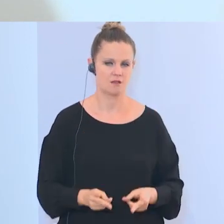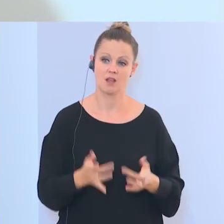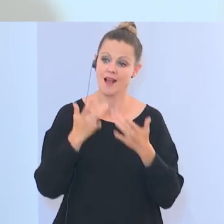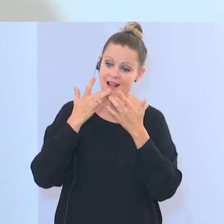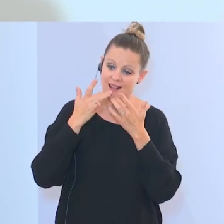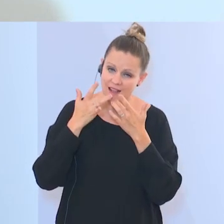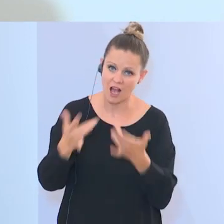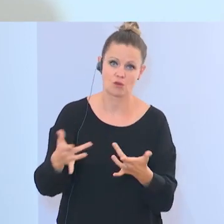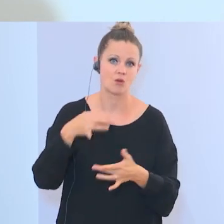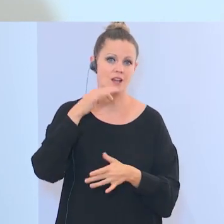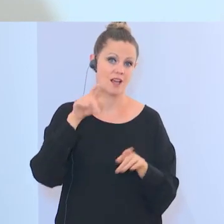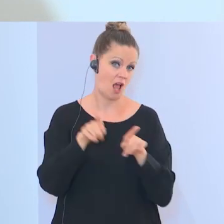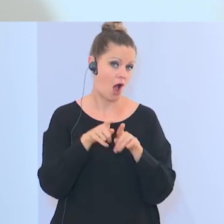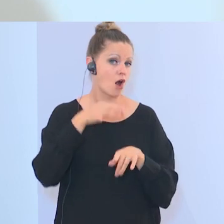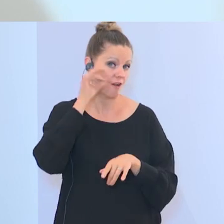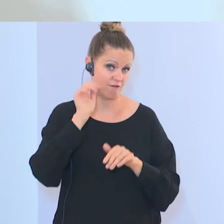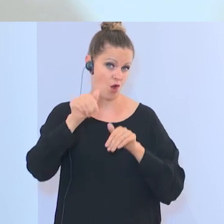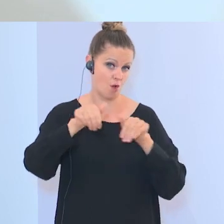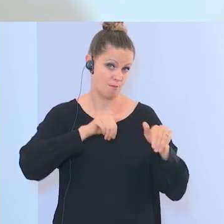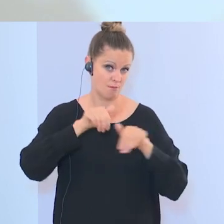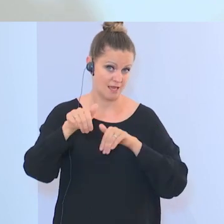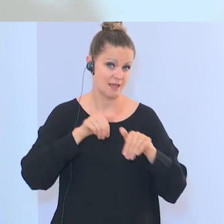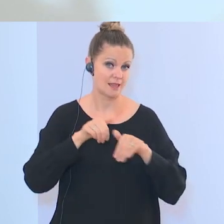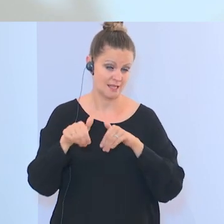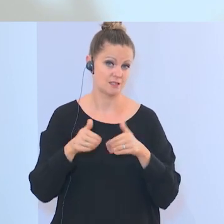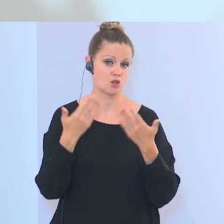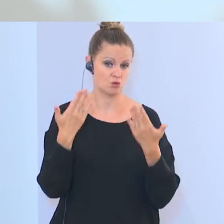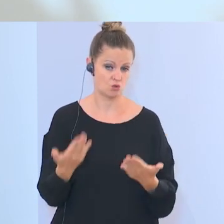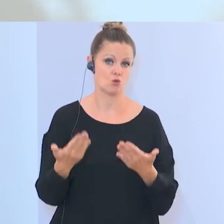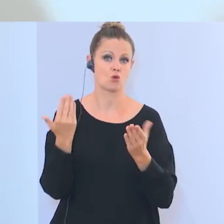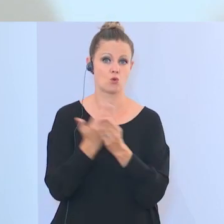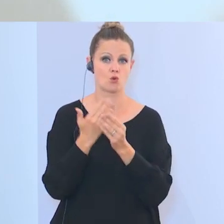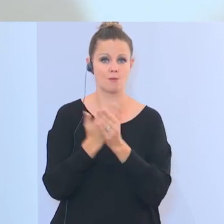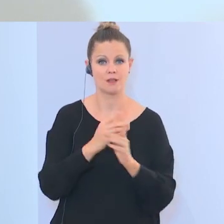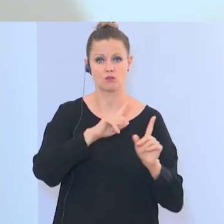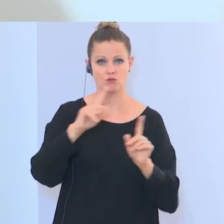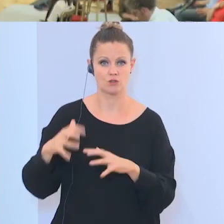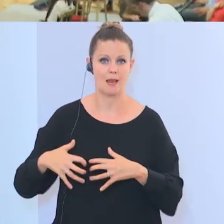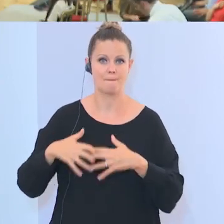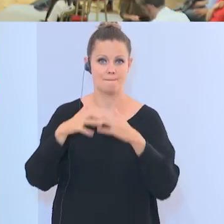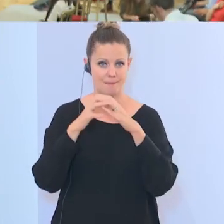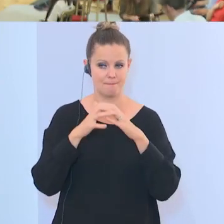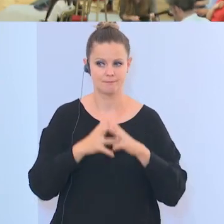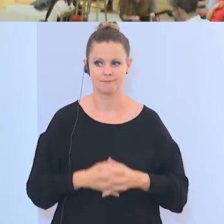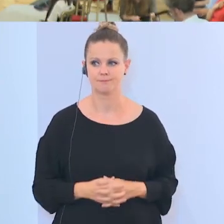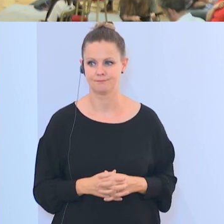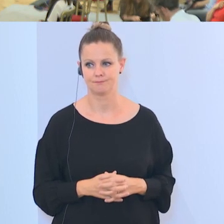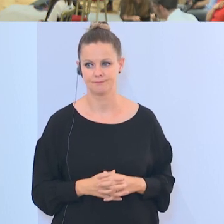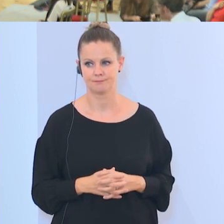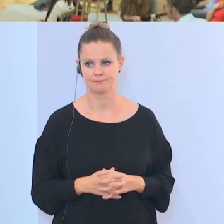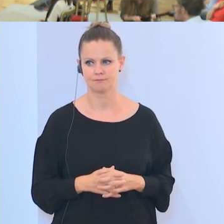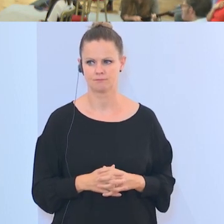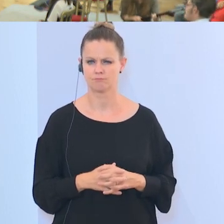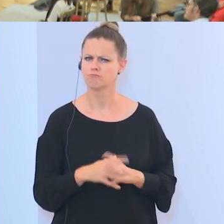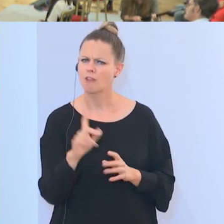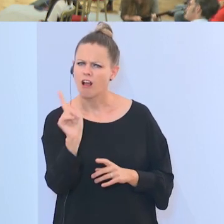gratuliere ebenfalls der Frau Ministerin zur Einrichtung dieses Zentrums. Vereine schauen Sie sich